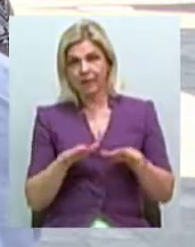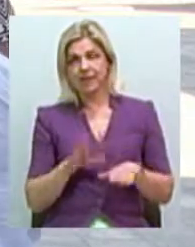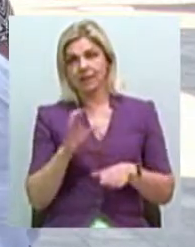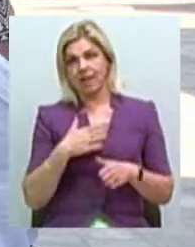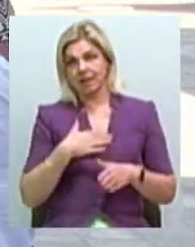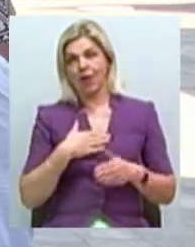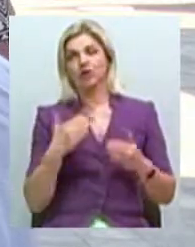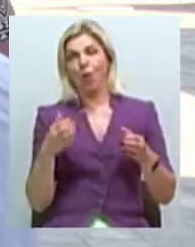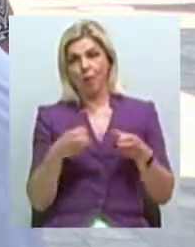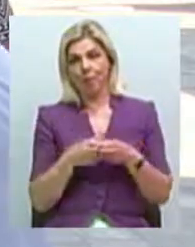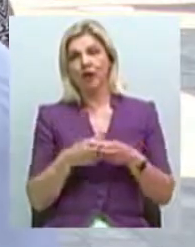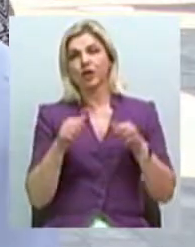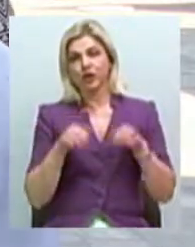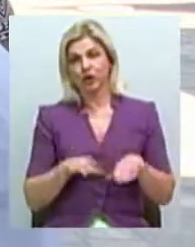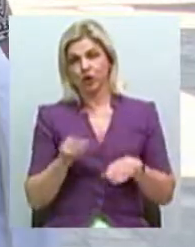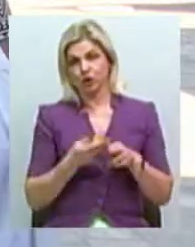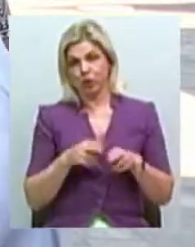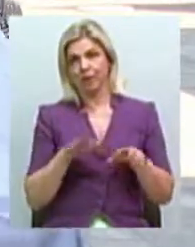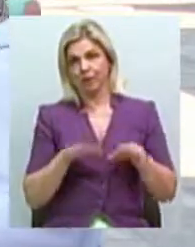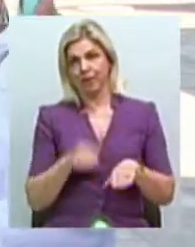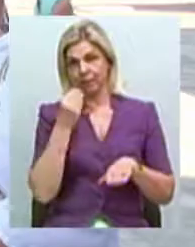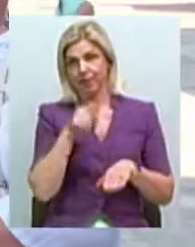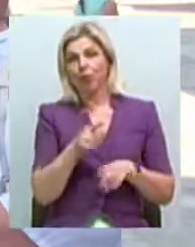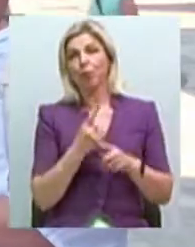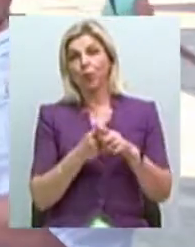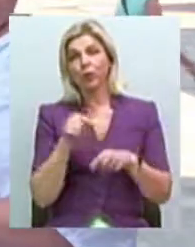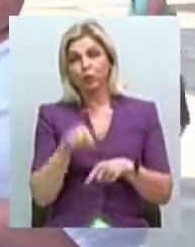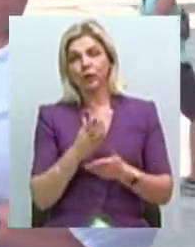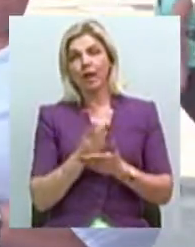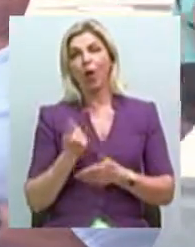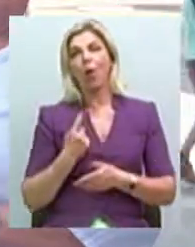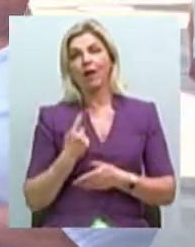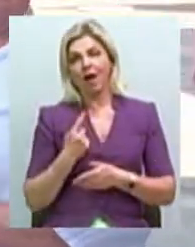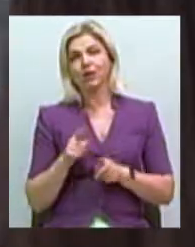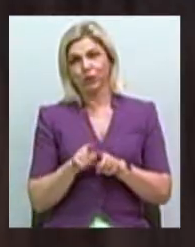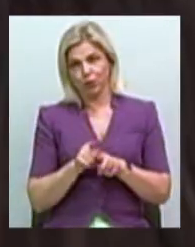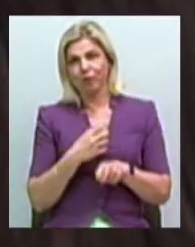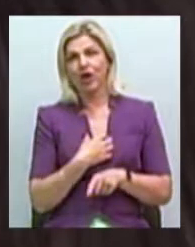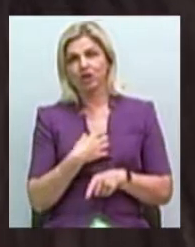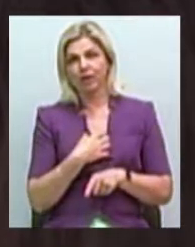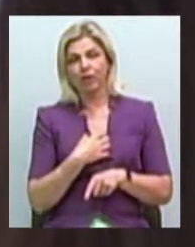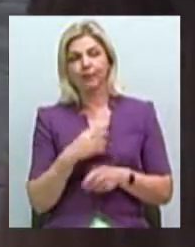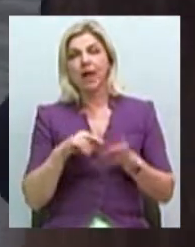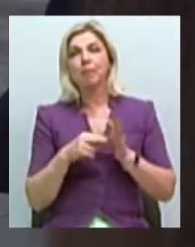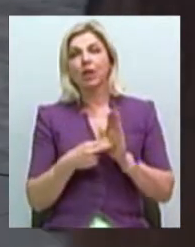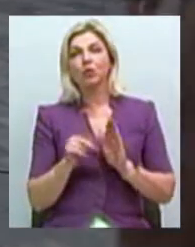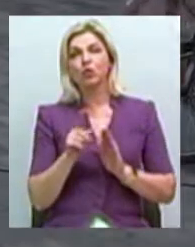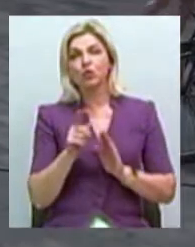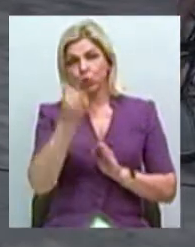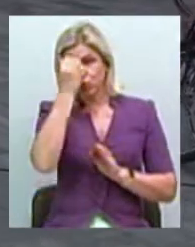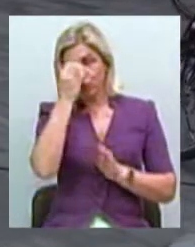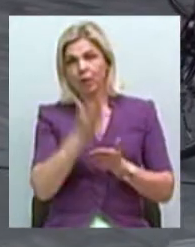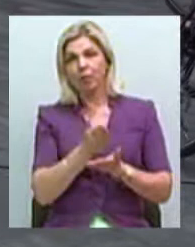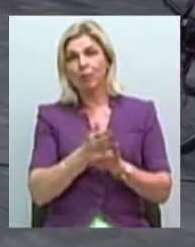вирішили, що це може бути саме тут. І плюс тут є охорона. Це можливо теж важливо. Планується, що скульптура пробуде в